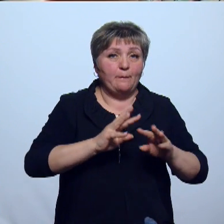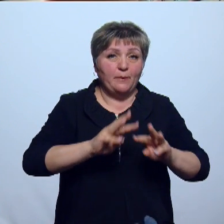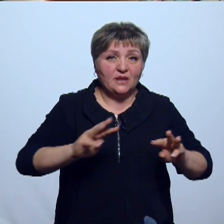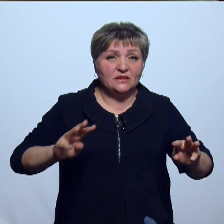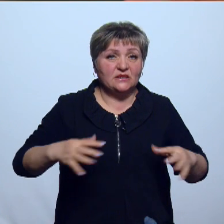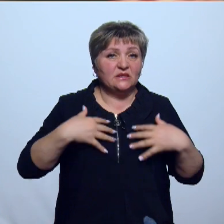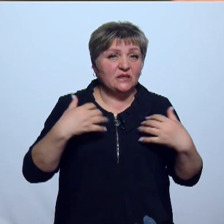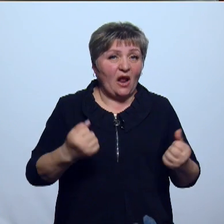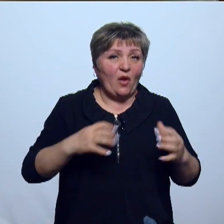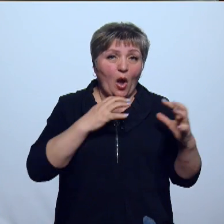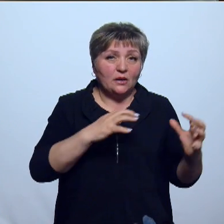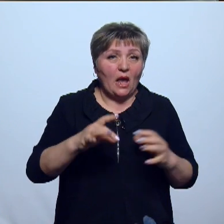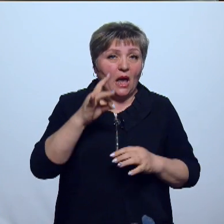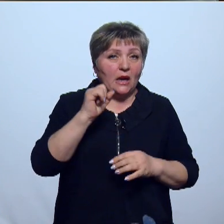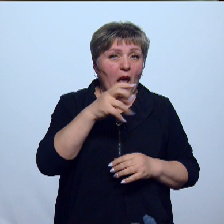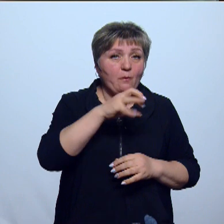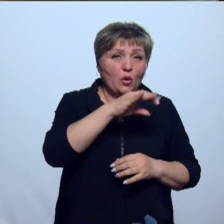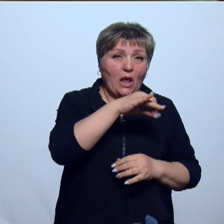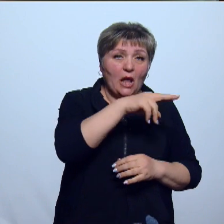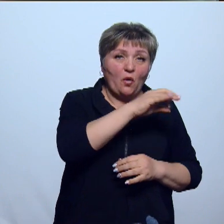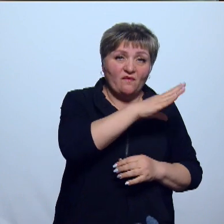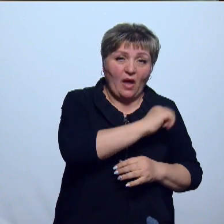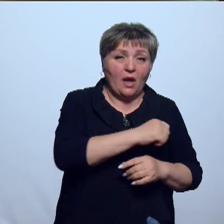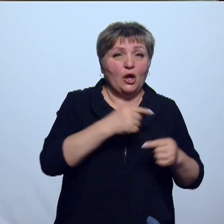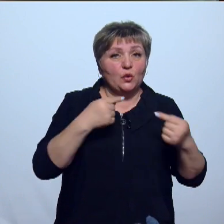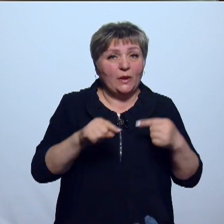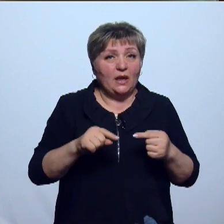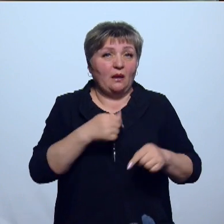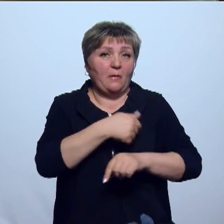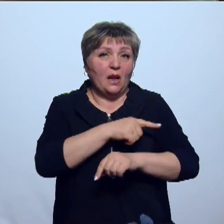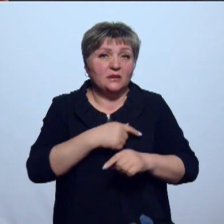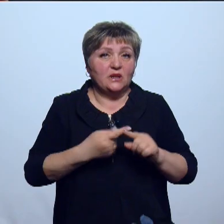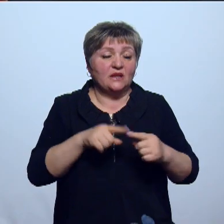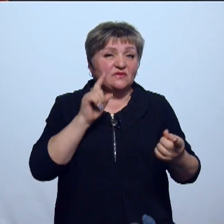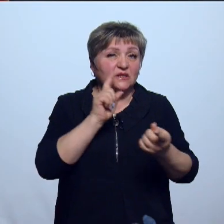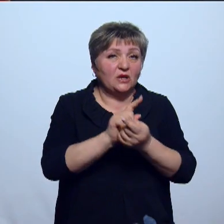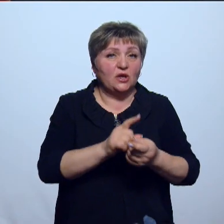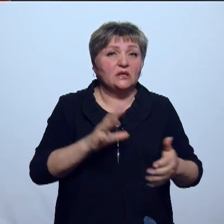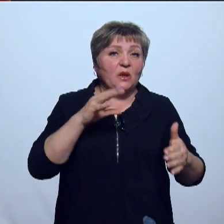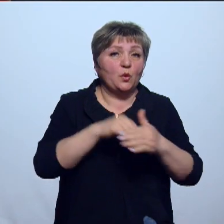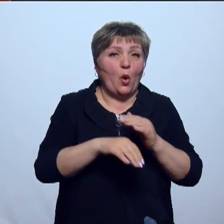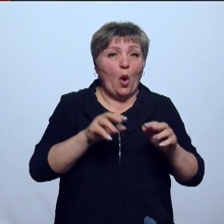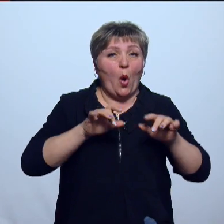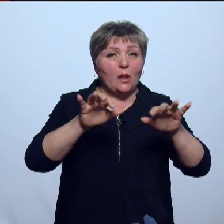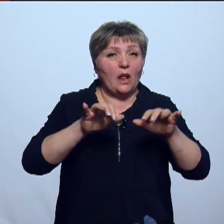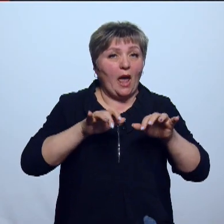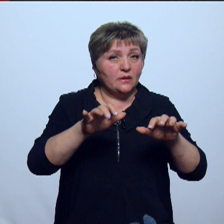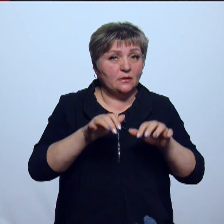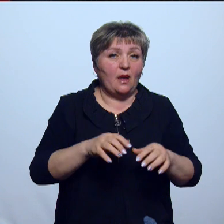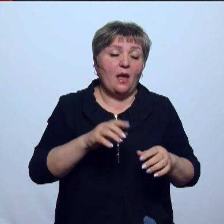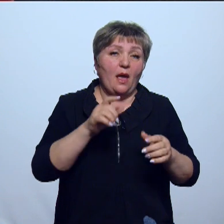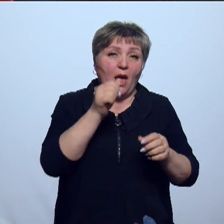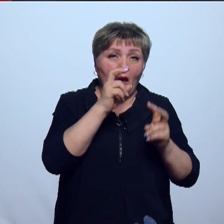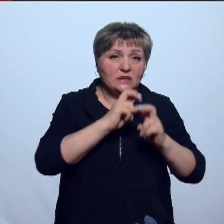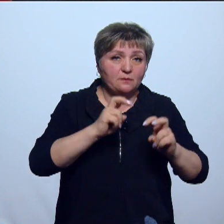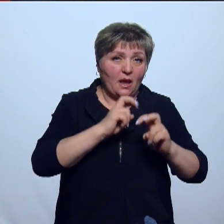здравоохранения Татьяна Ромоданова, главные врачи других клиник. Одно из предложений этой встречи – запустить онлайн-консультации с экспертами